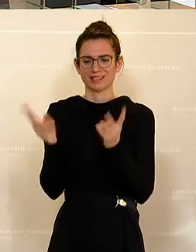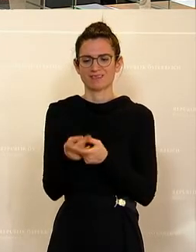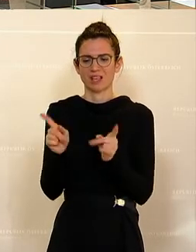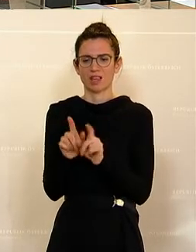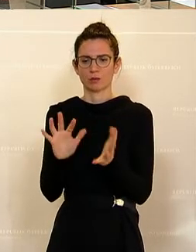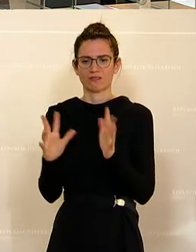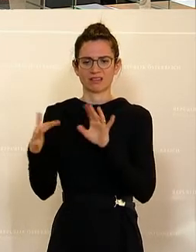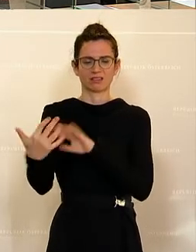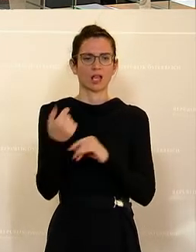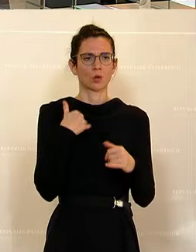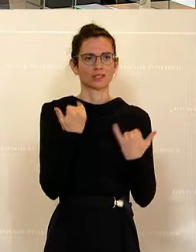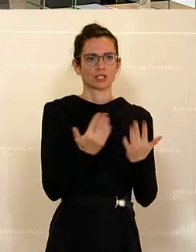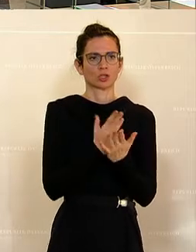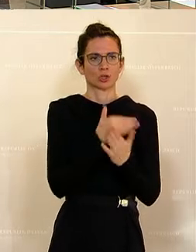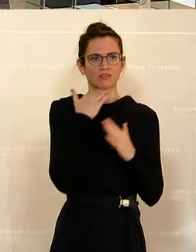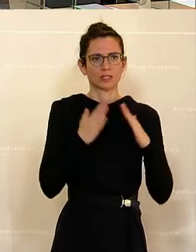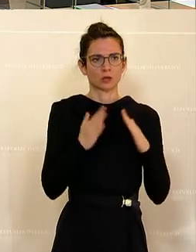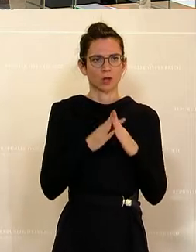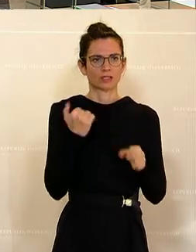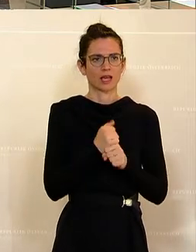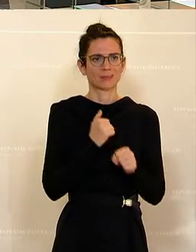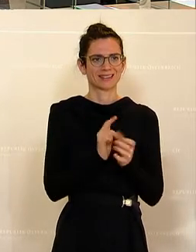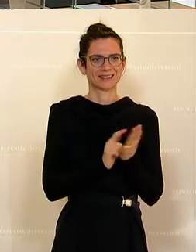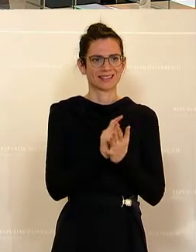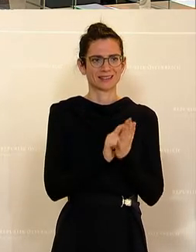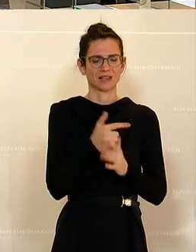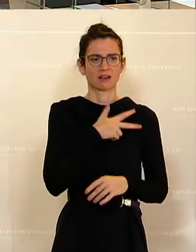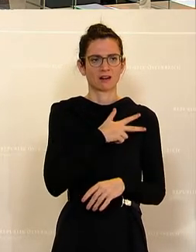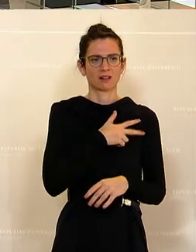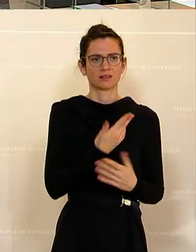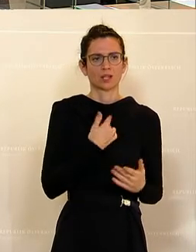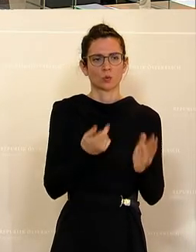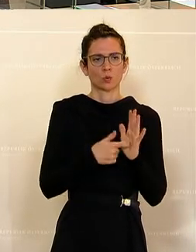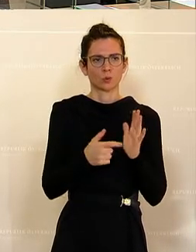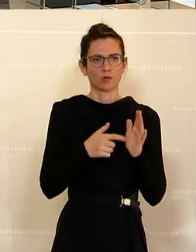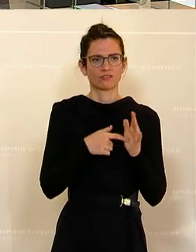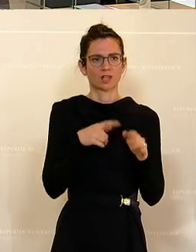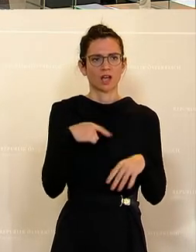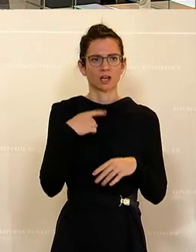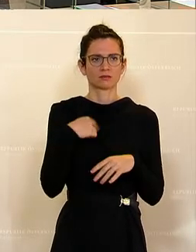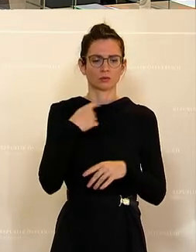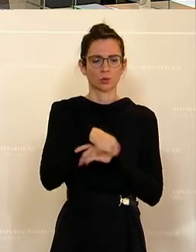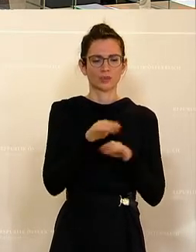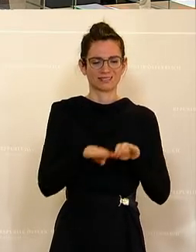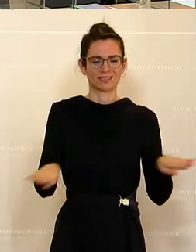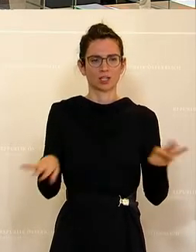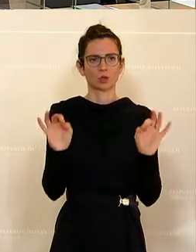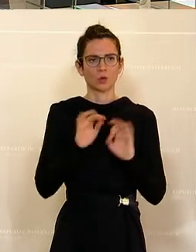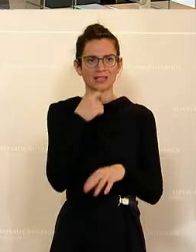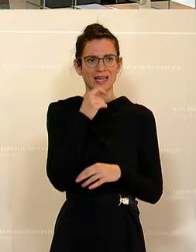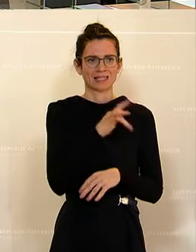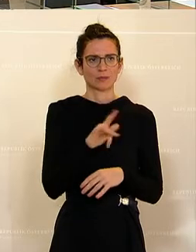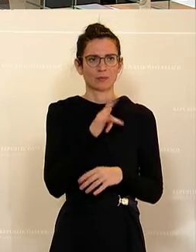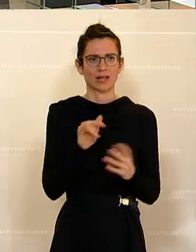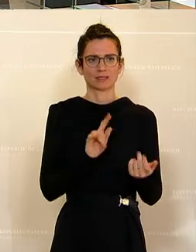Tatsache, dass wir inzwischen sehr viel zu Hause verbringen, an Zeit Realität geworden. Und oft wird der Küchentisch oder der Essplatz